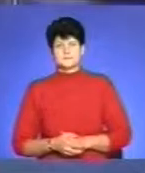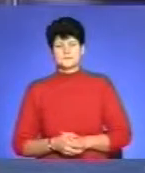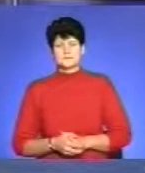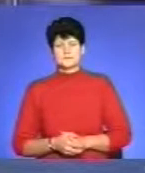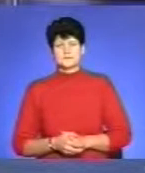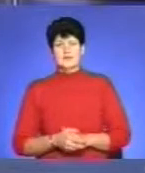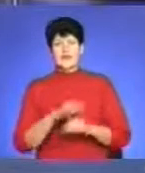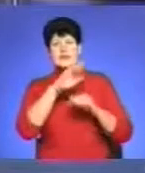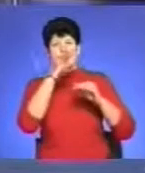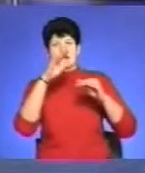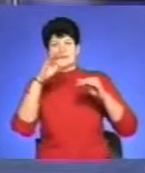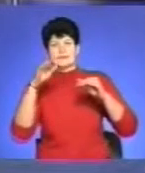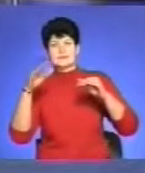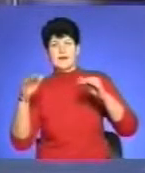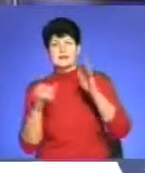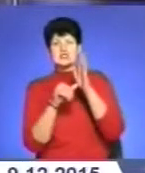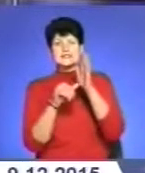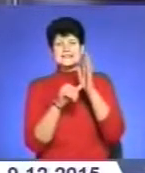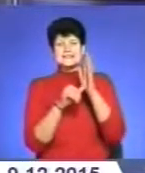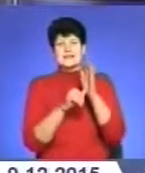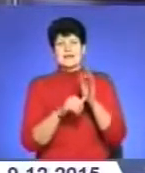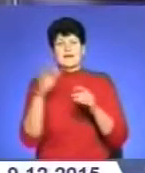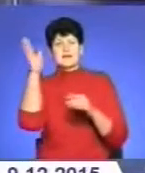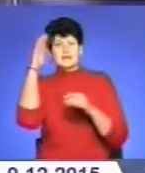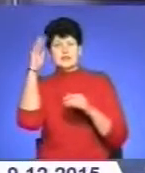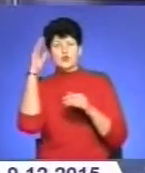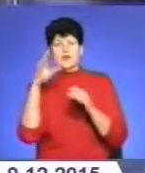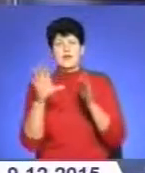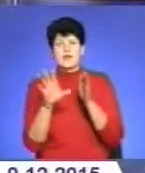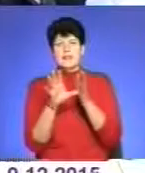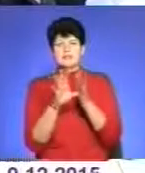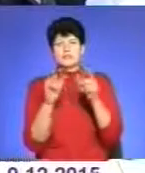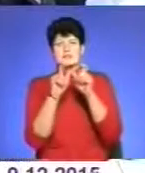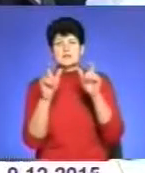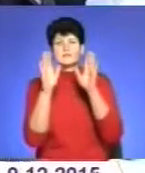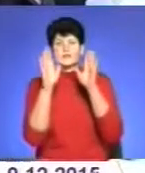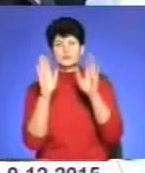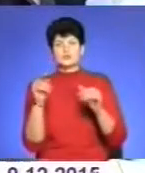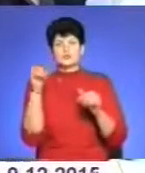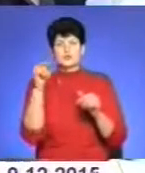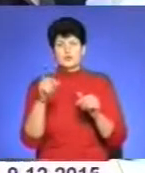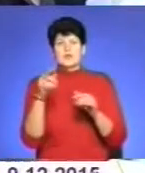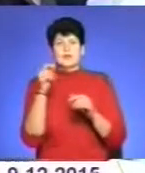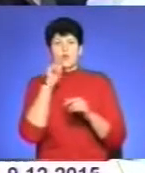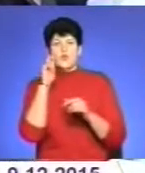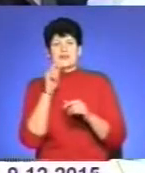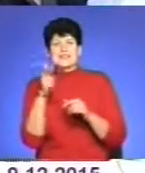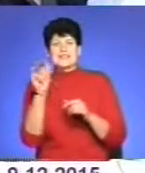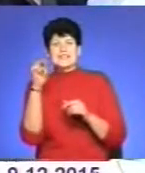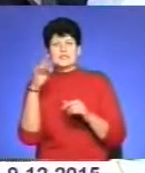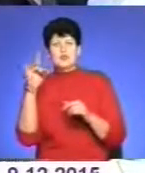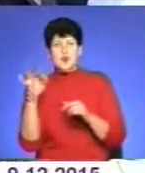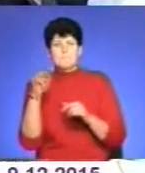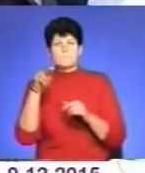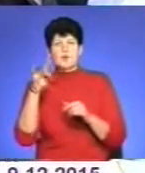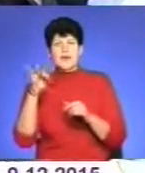Каскад шести гідроелектростанцій на річці Дністер ініціюють інвестори. Масштабний проєкт, який декларує Укргідропроєкт, охоплює будівництво